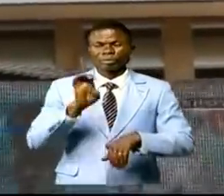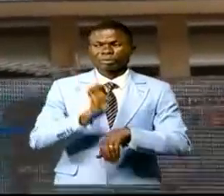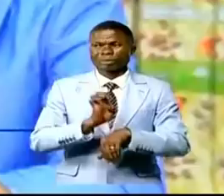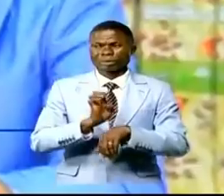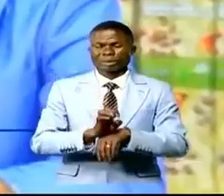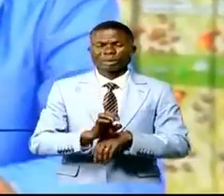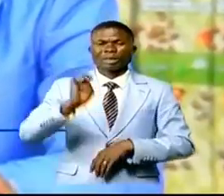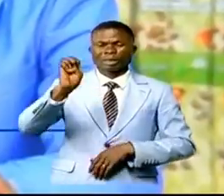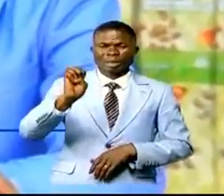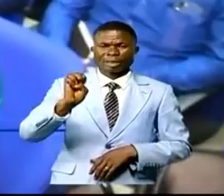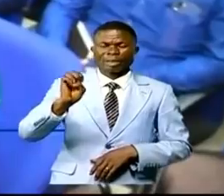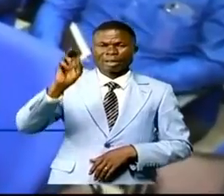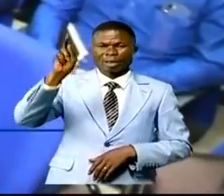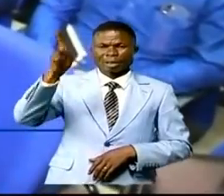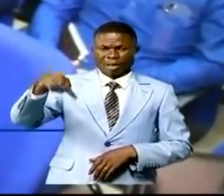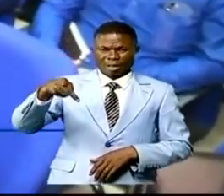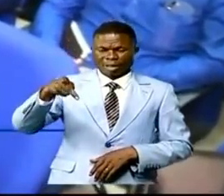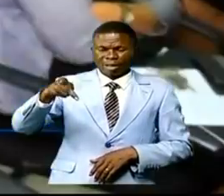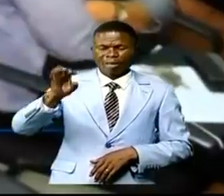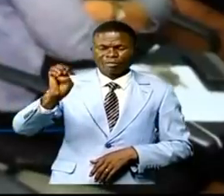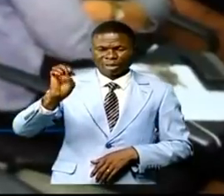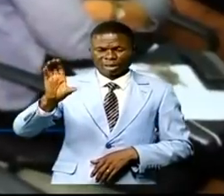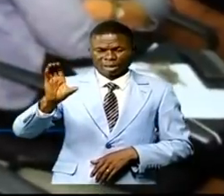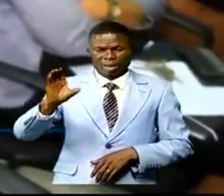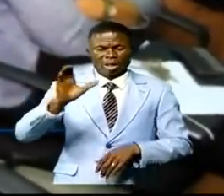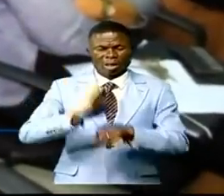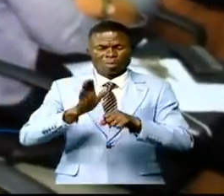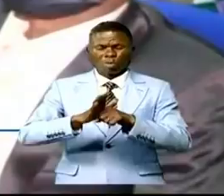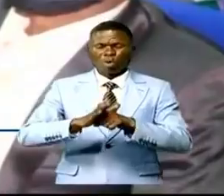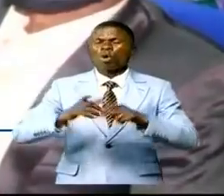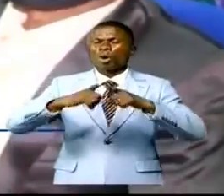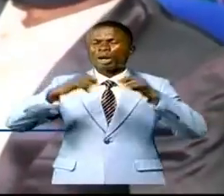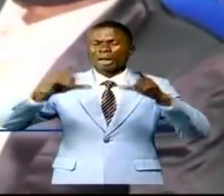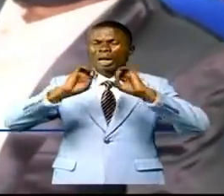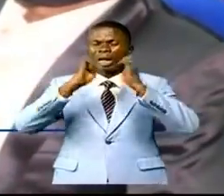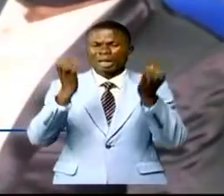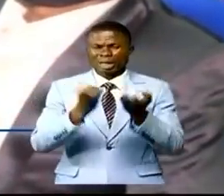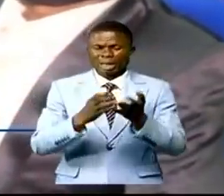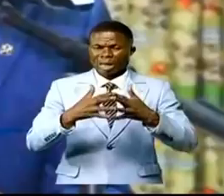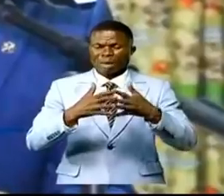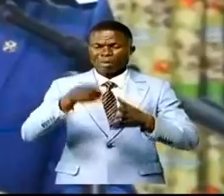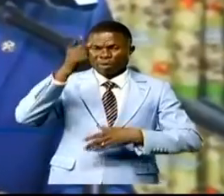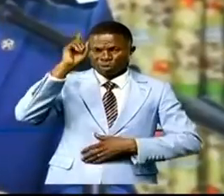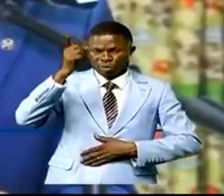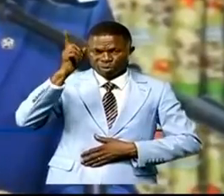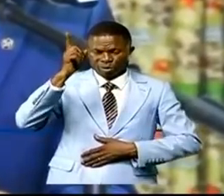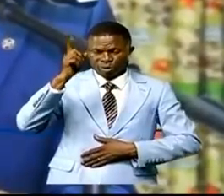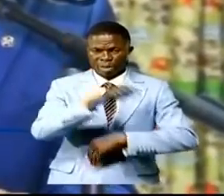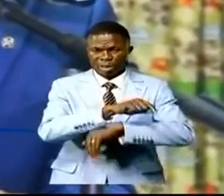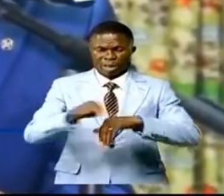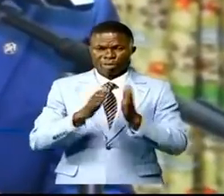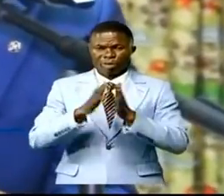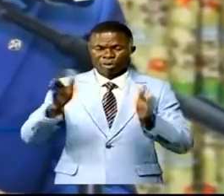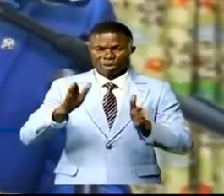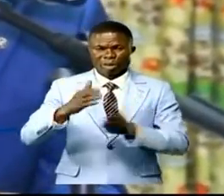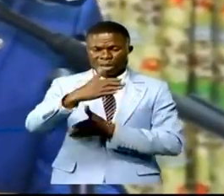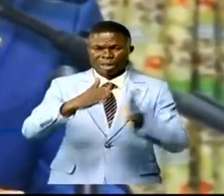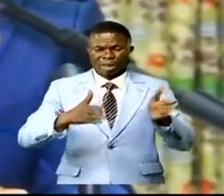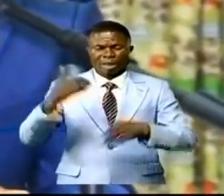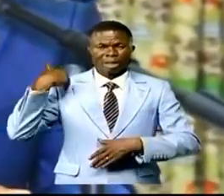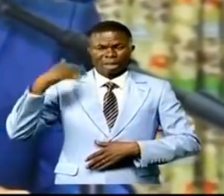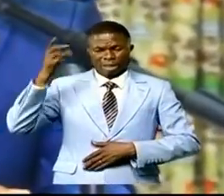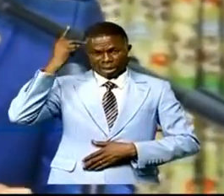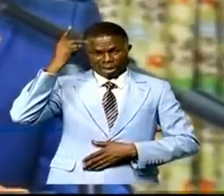avec le gros d'opérateurs économiques en son sein reste les partenaires privilégiés de la Direction générale des recettes de Kinshasa,